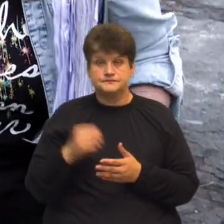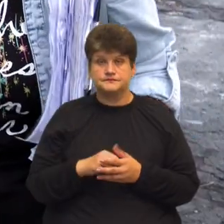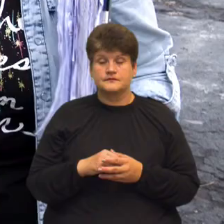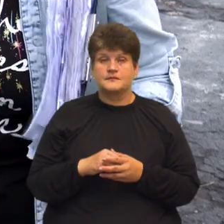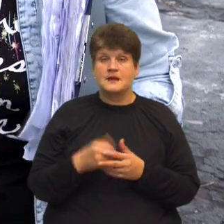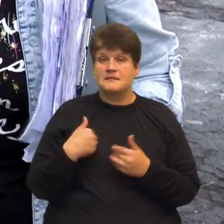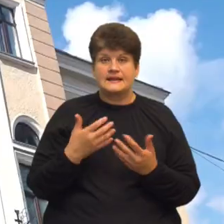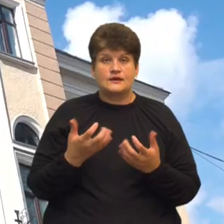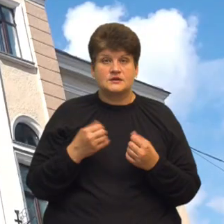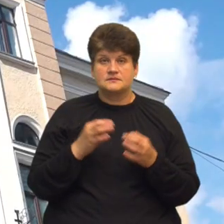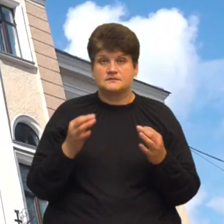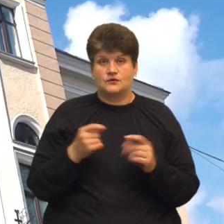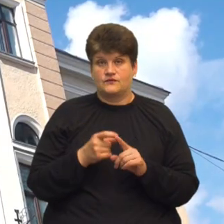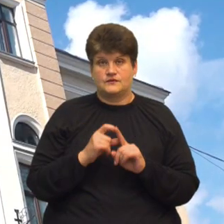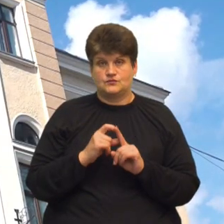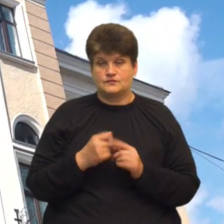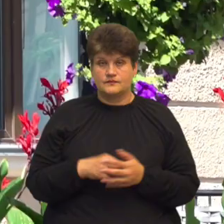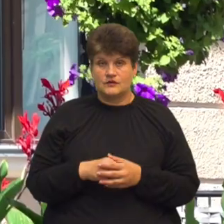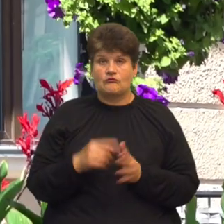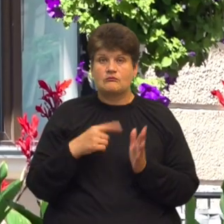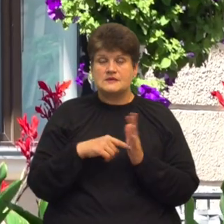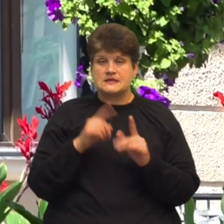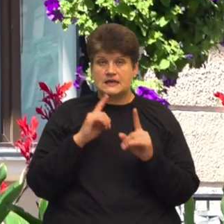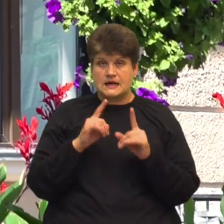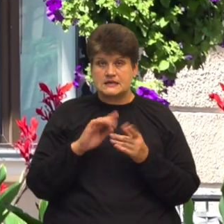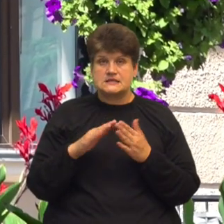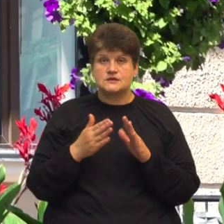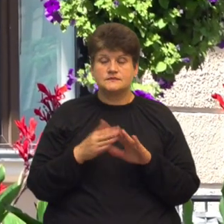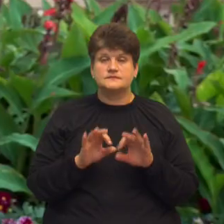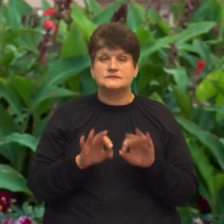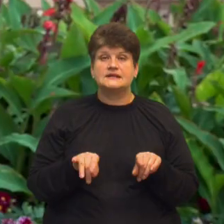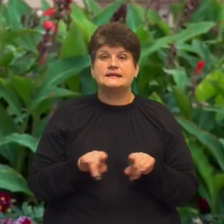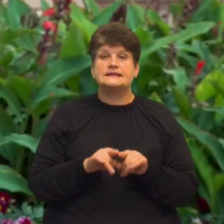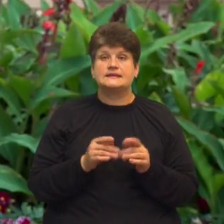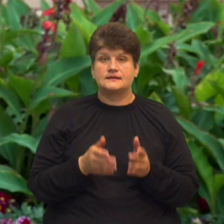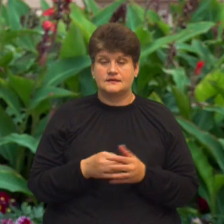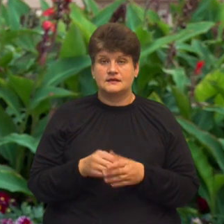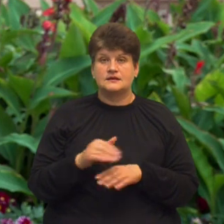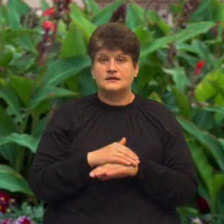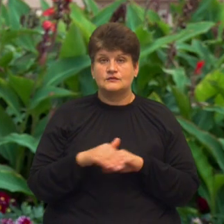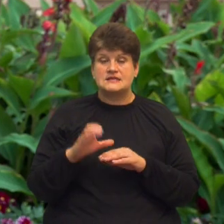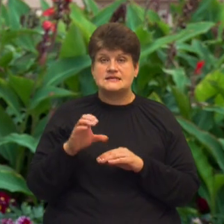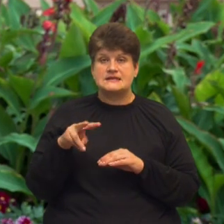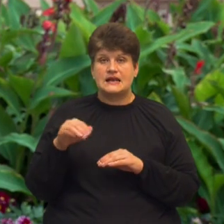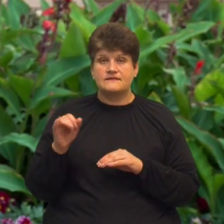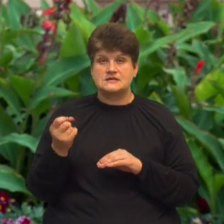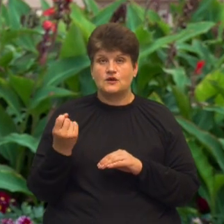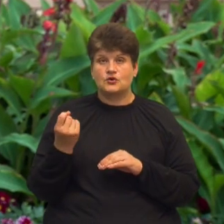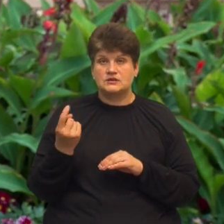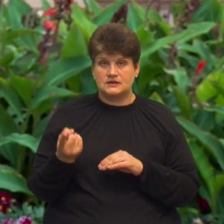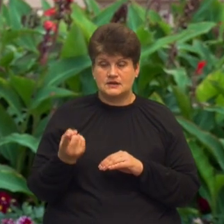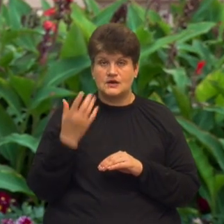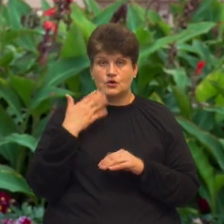міській раді ситуацію прокоментували так. На вулиці Слівінській 11, коли